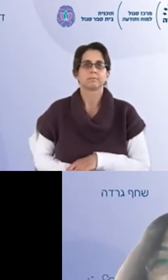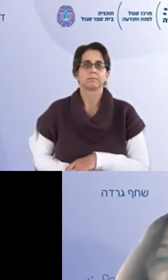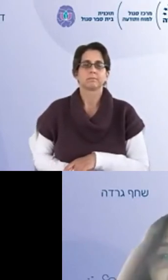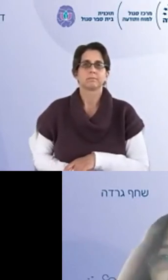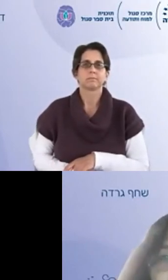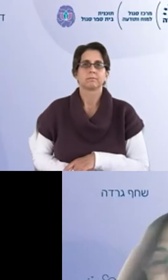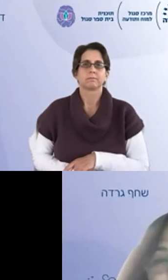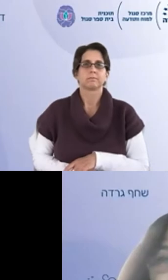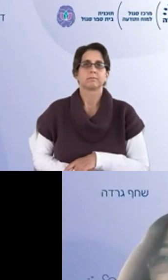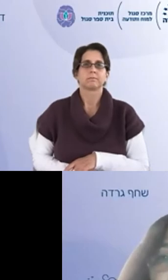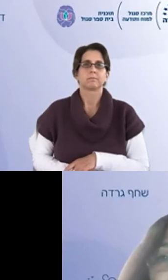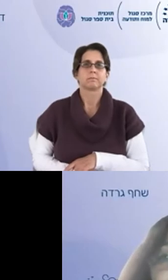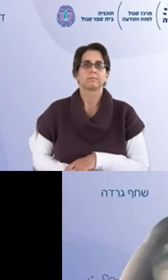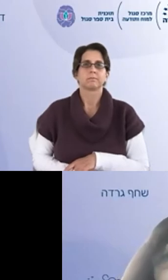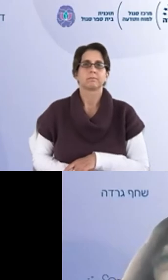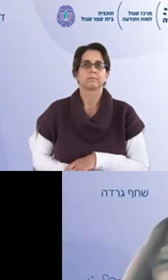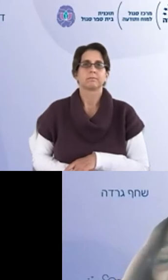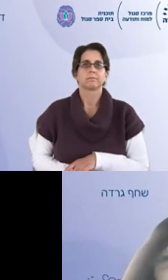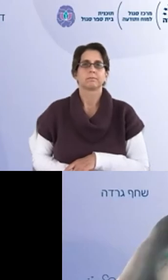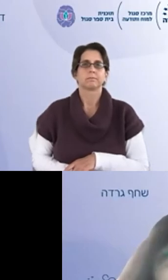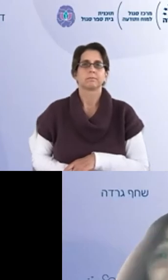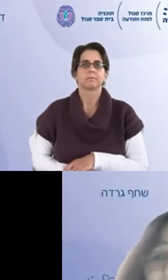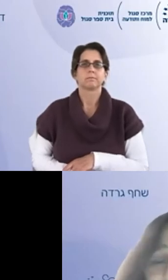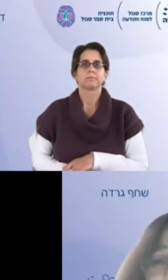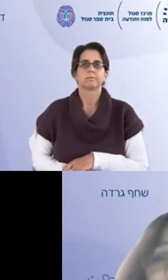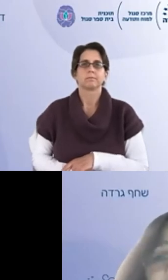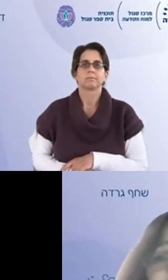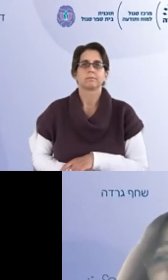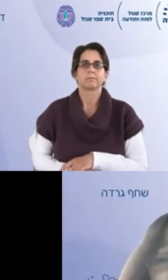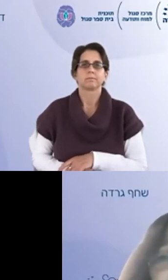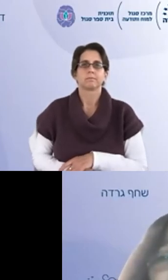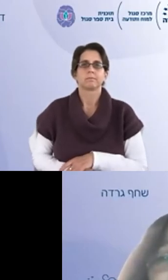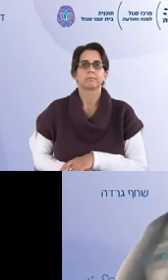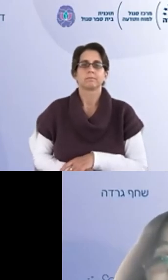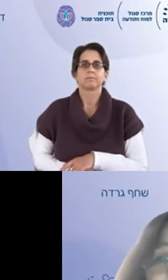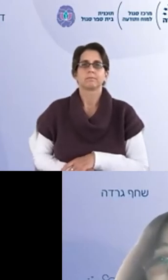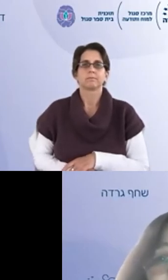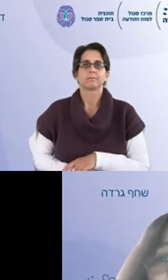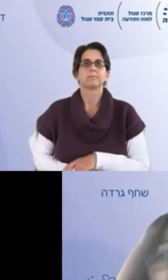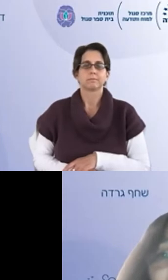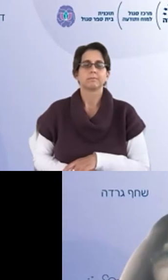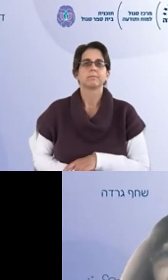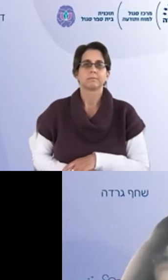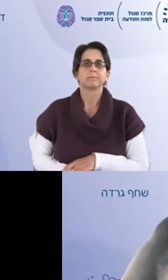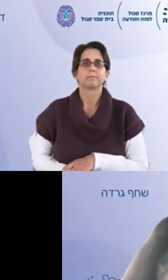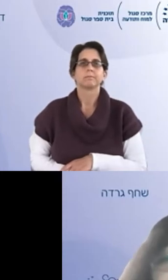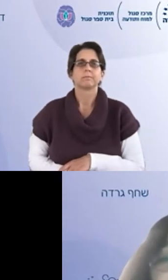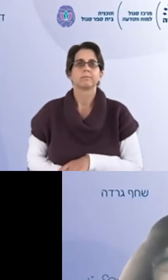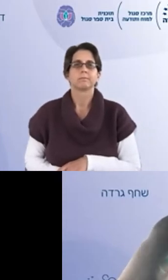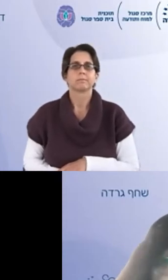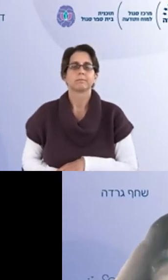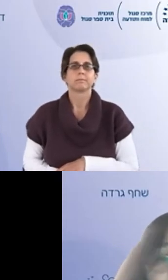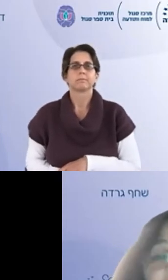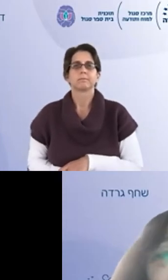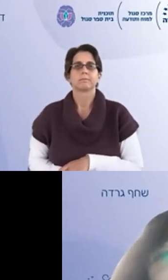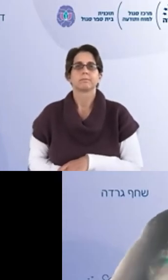הזאת שאנחנו עוברים מה אנחנו עושים עובדים בסגר הילדים נמצאים בבית יש גם לחלקם